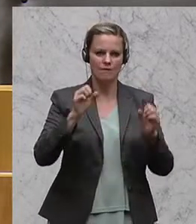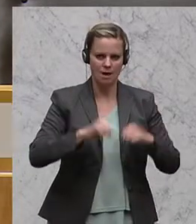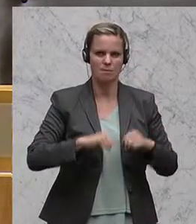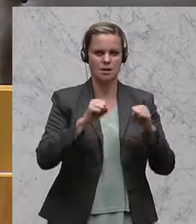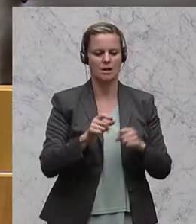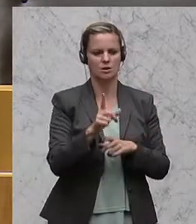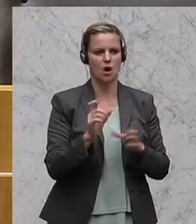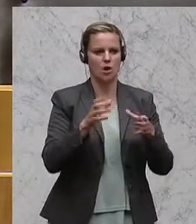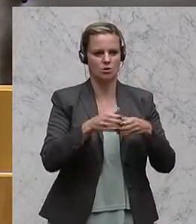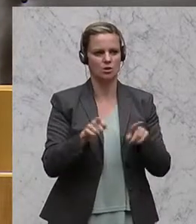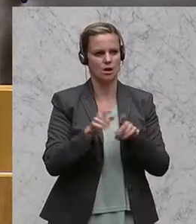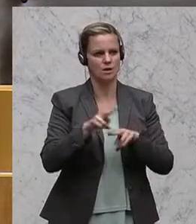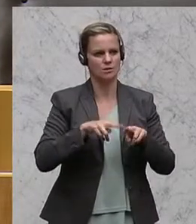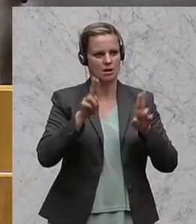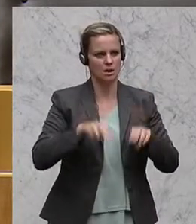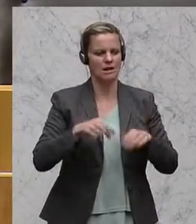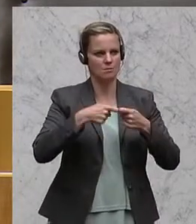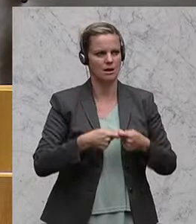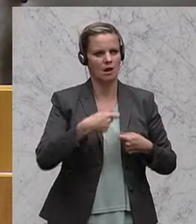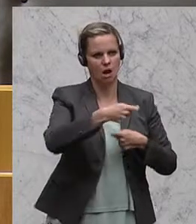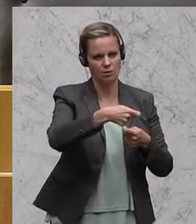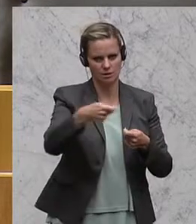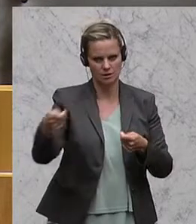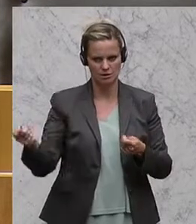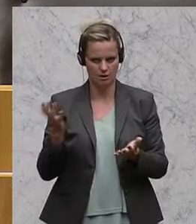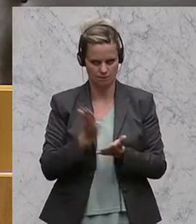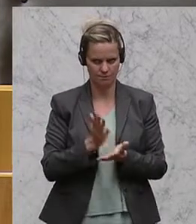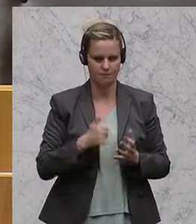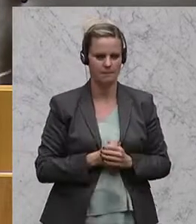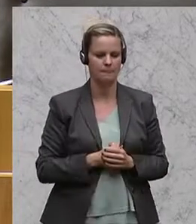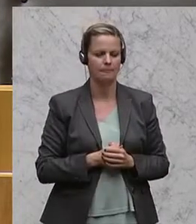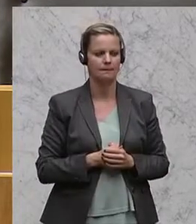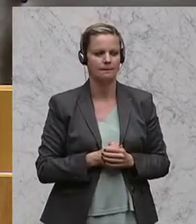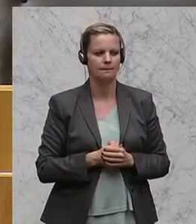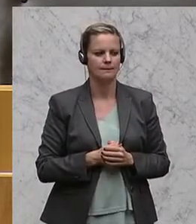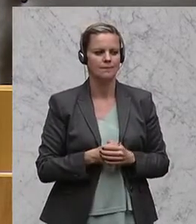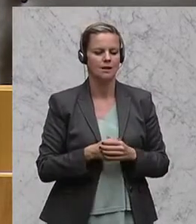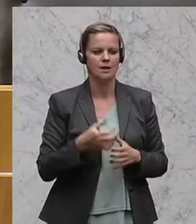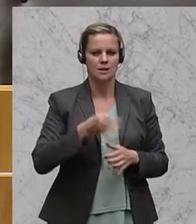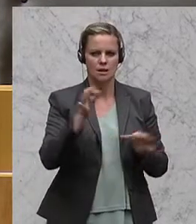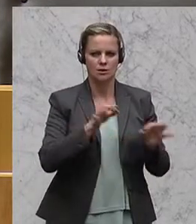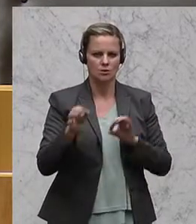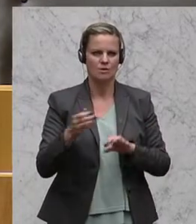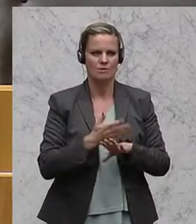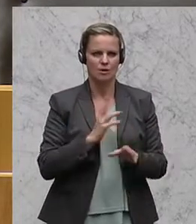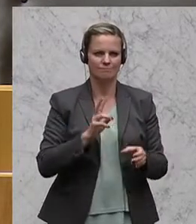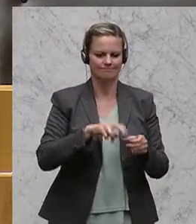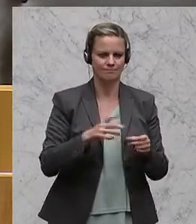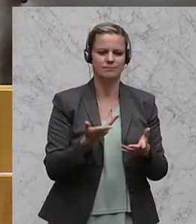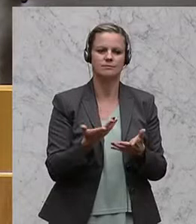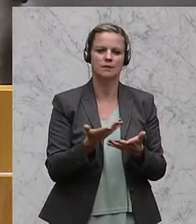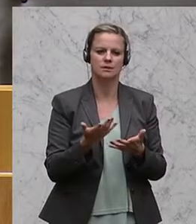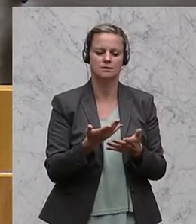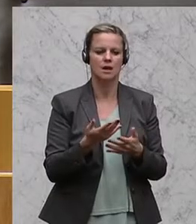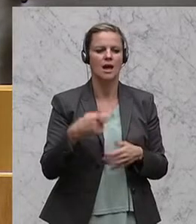an die Mitglieder des Nationalrates verteilt wurde. Vor Eingang in die Tagesordnung teile ich mit, dass der